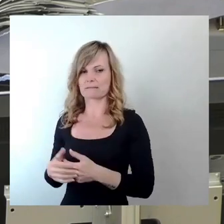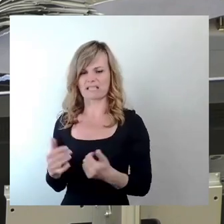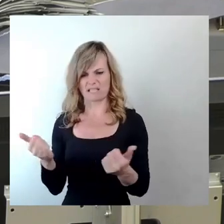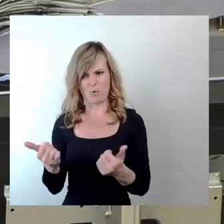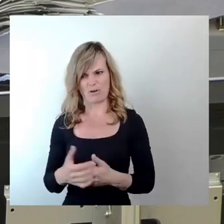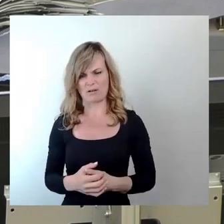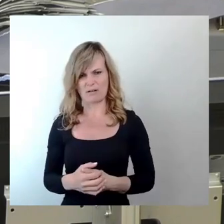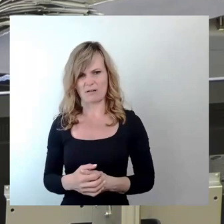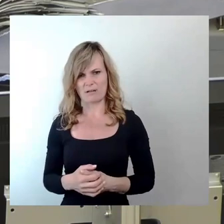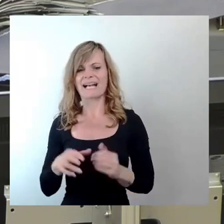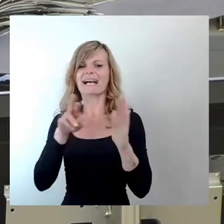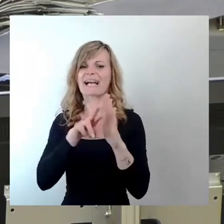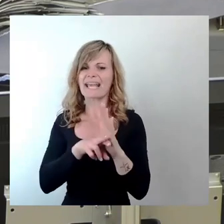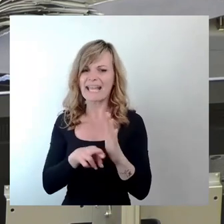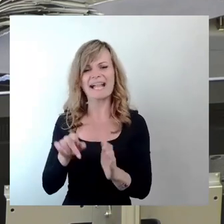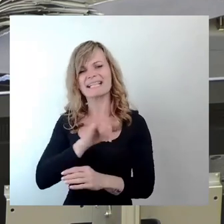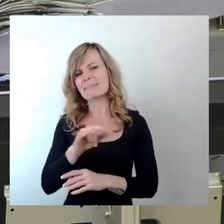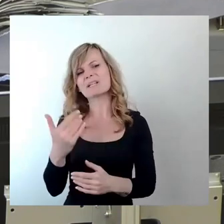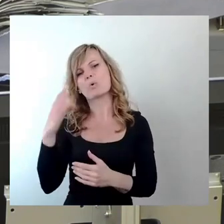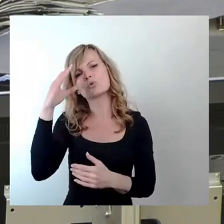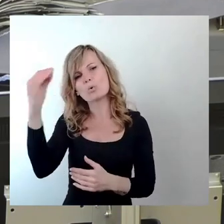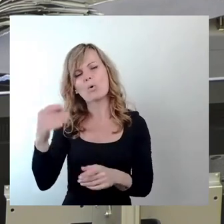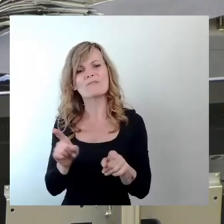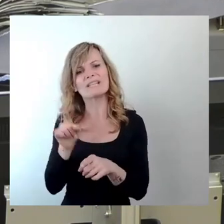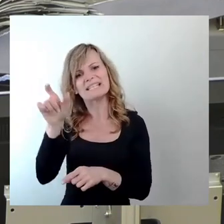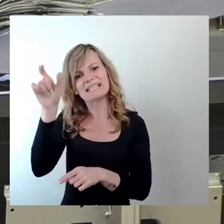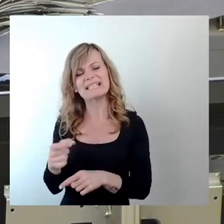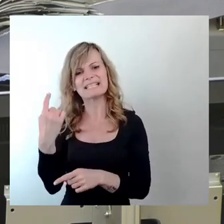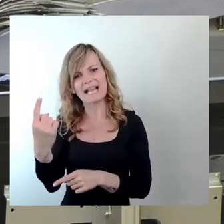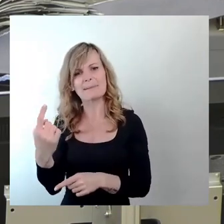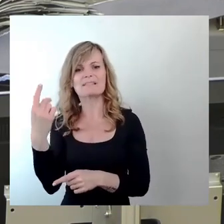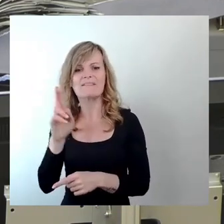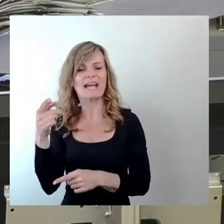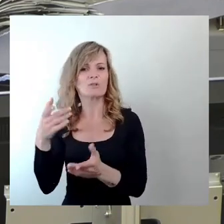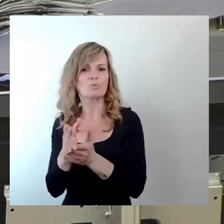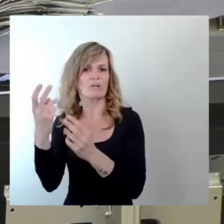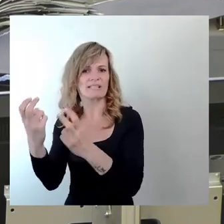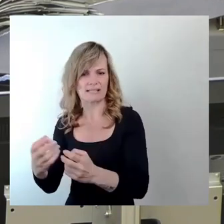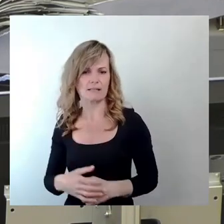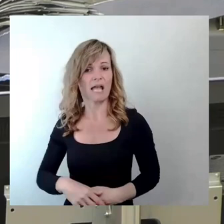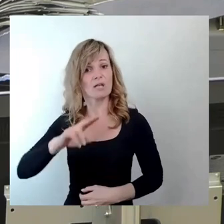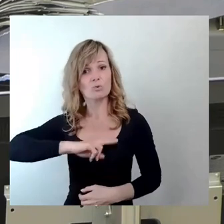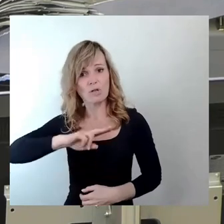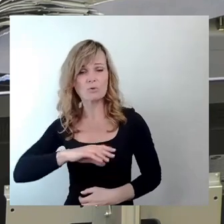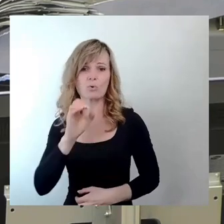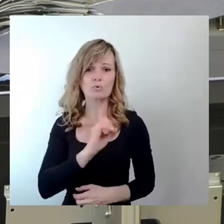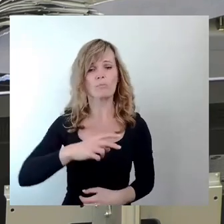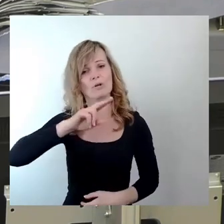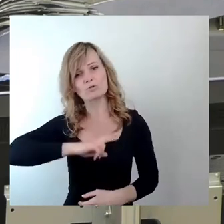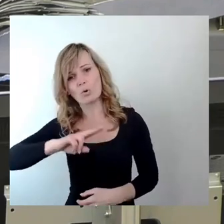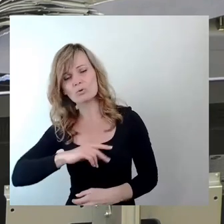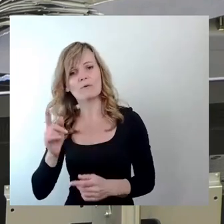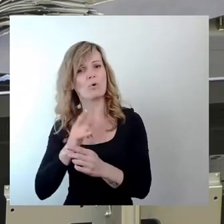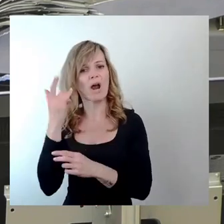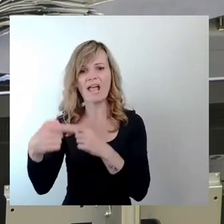Regeln sind immer so doof wie die, die sie durchsetzen. Duldung bis Oktober, Duldung forever, ich stimme zu.